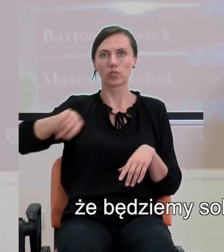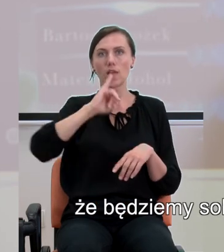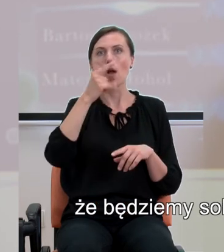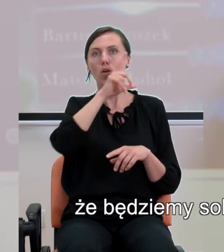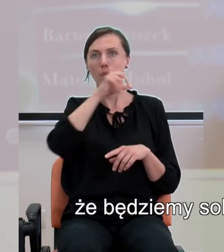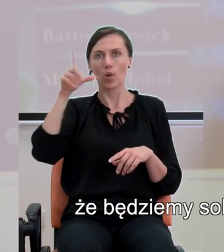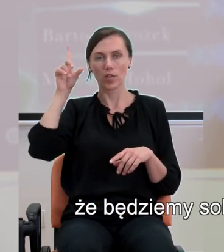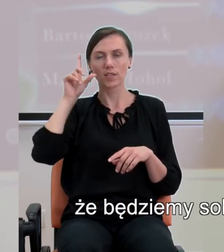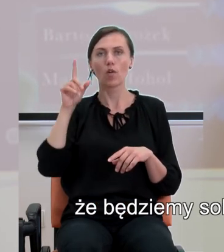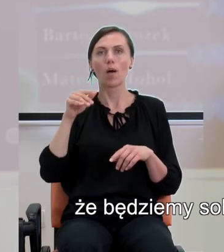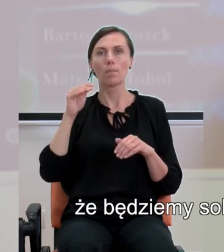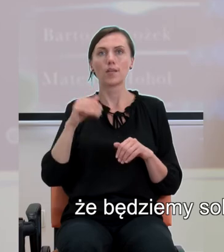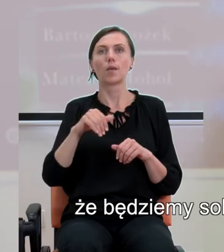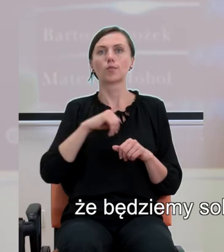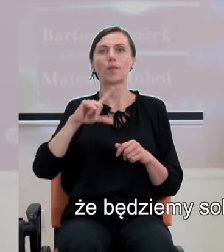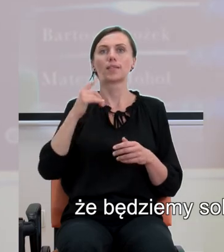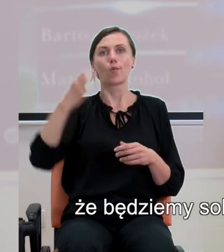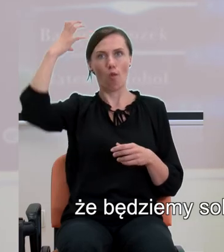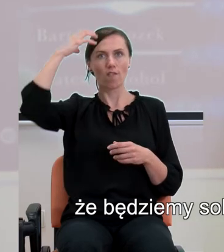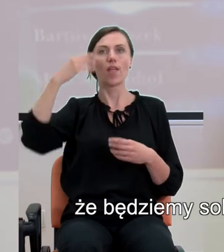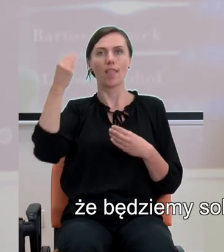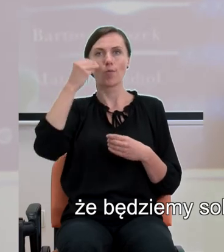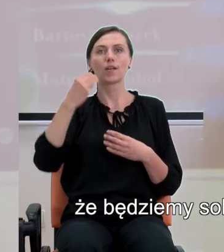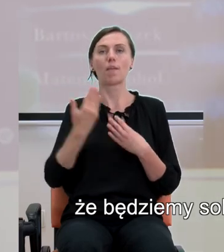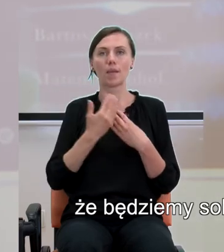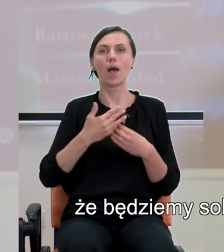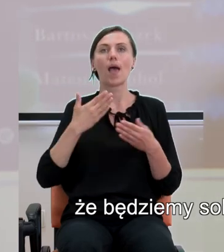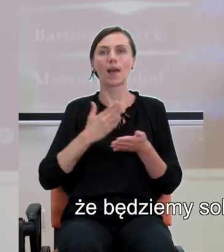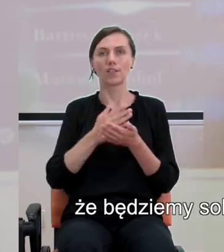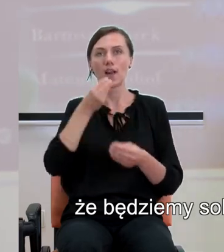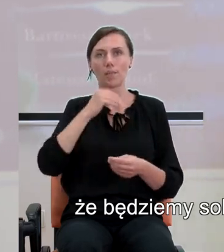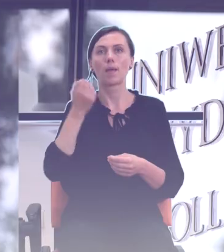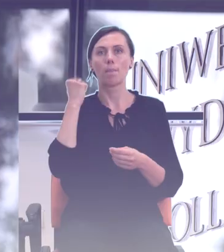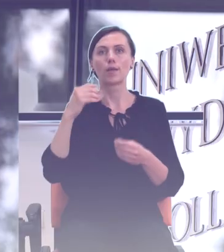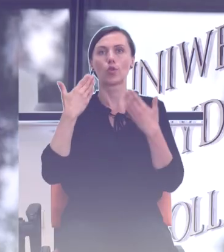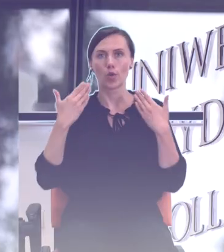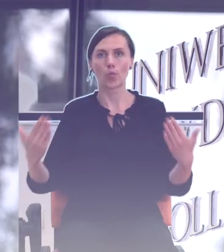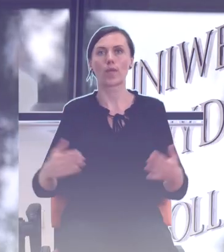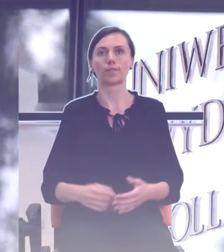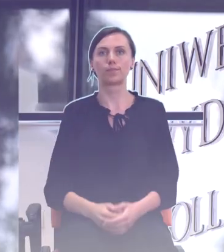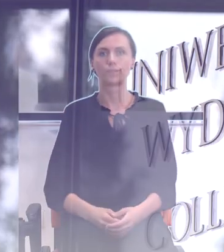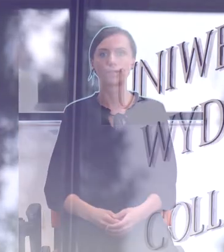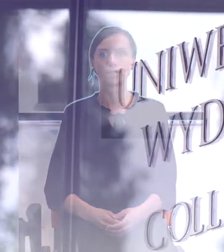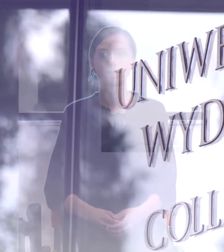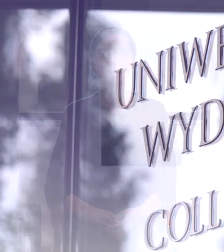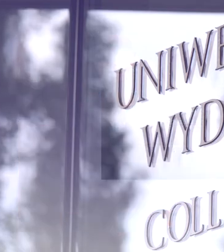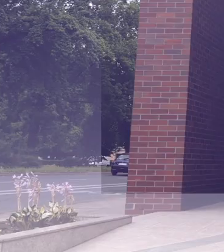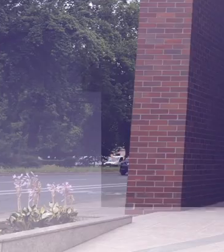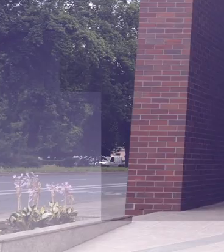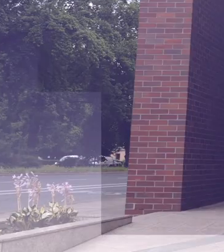społeczeństwo z królową nauk radzić lepiej. Bardzo dziękuję. muzyka muzyka